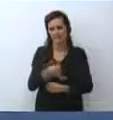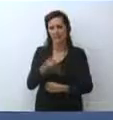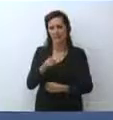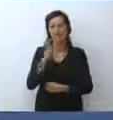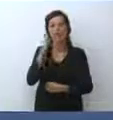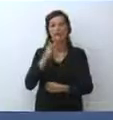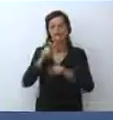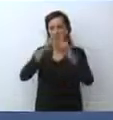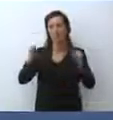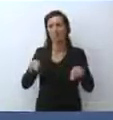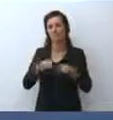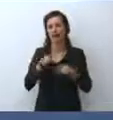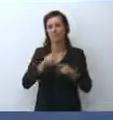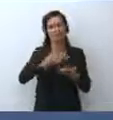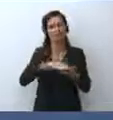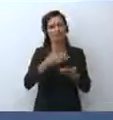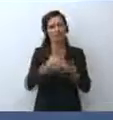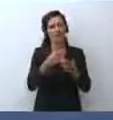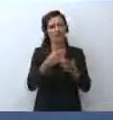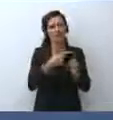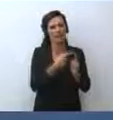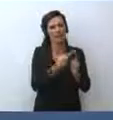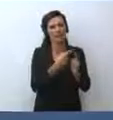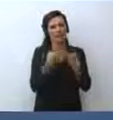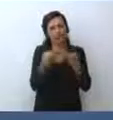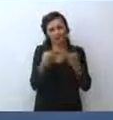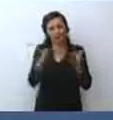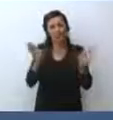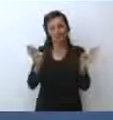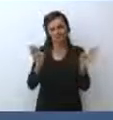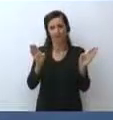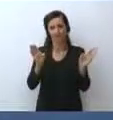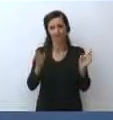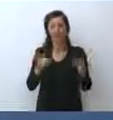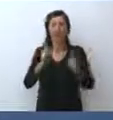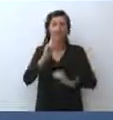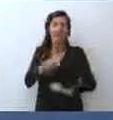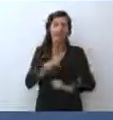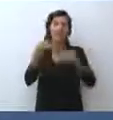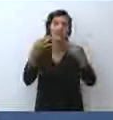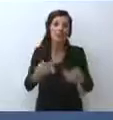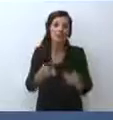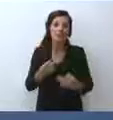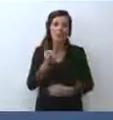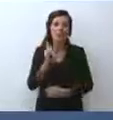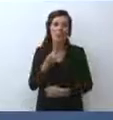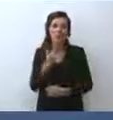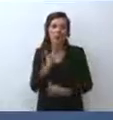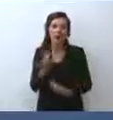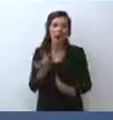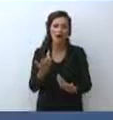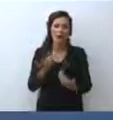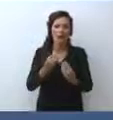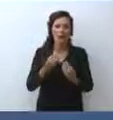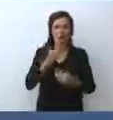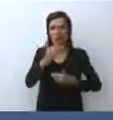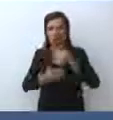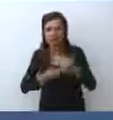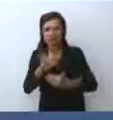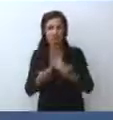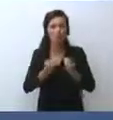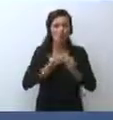per decidere esattamente quali sono i vari passi, quali sono gli